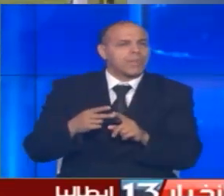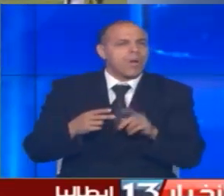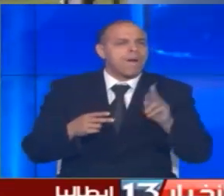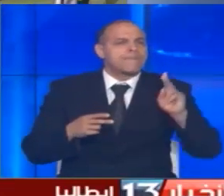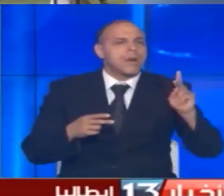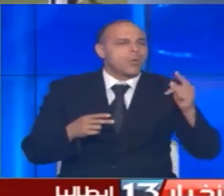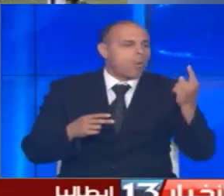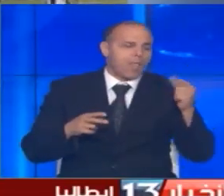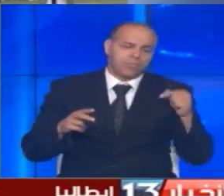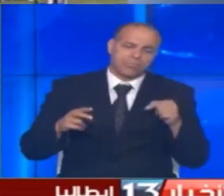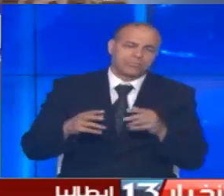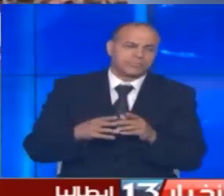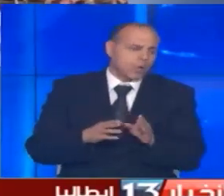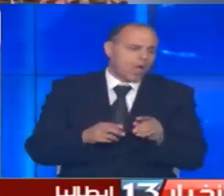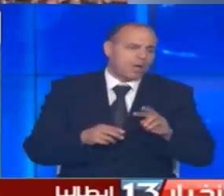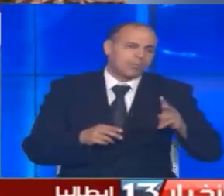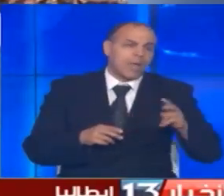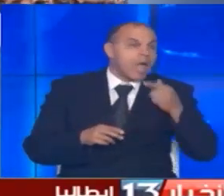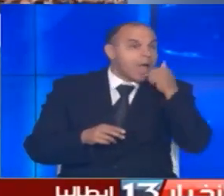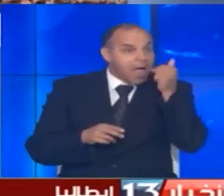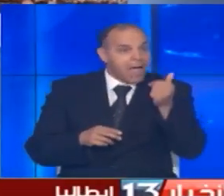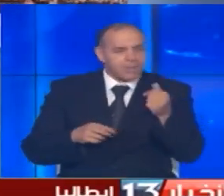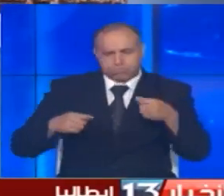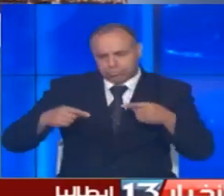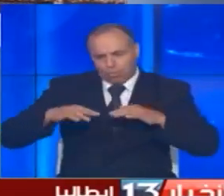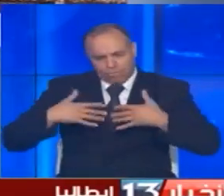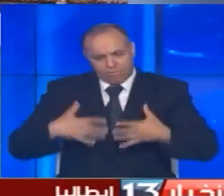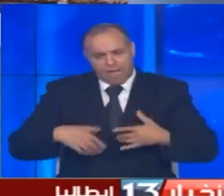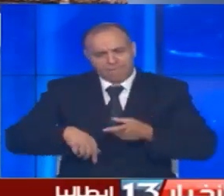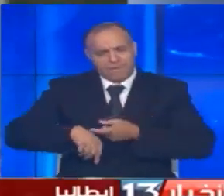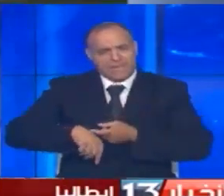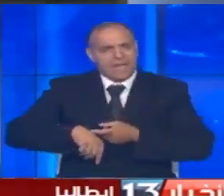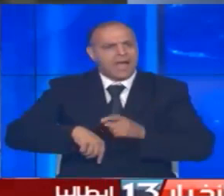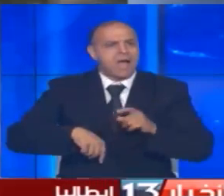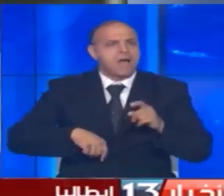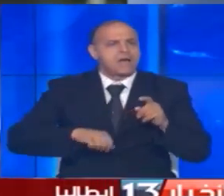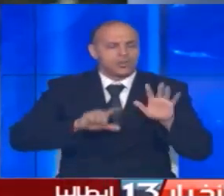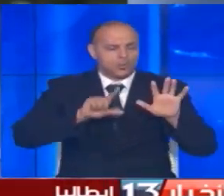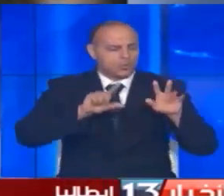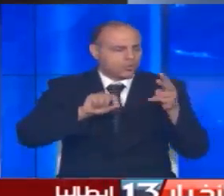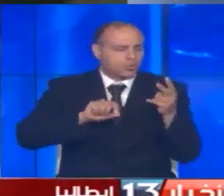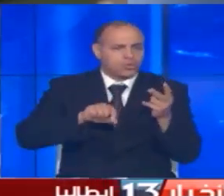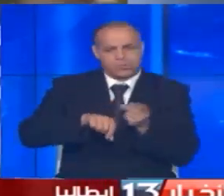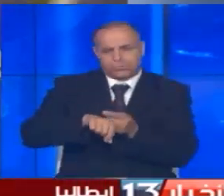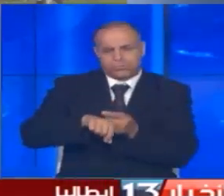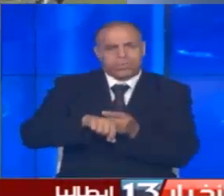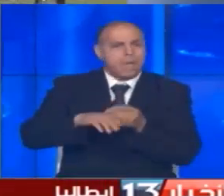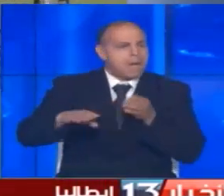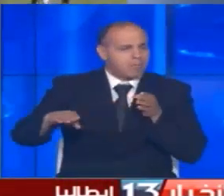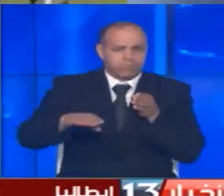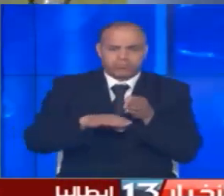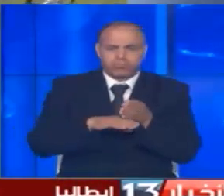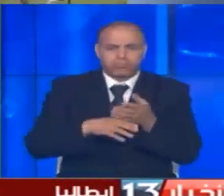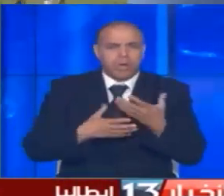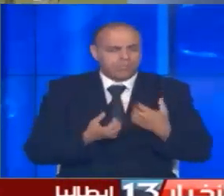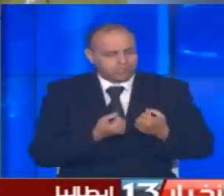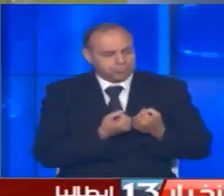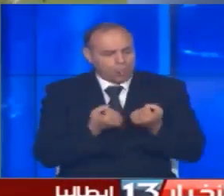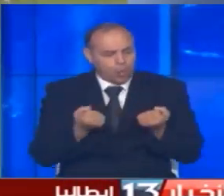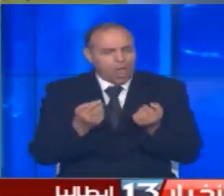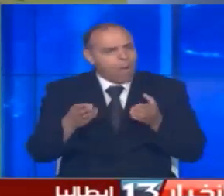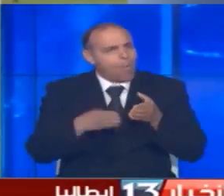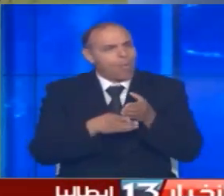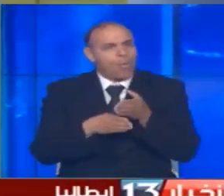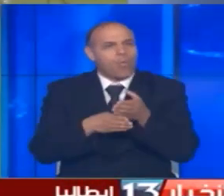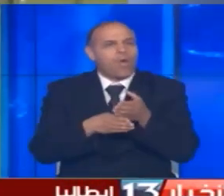مناسبة وحيدة وقف بعد ذلك المباراة في الدقيقة الثانية والسبعين عندما اقتحم عدد المشجعين أرضية الميدان